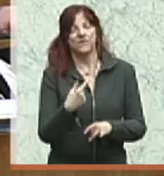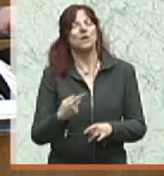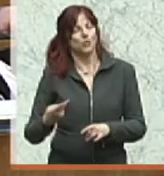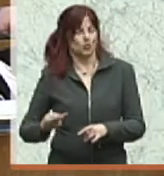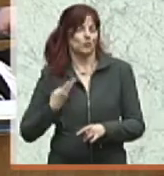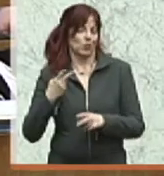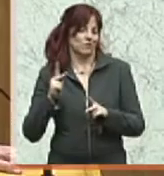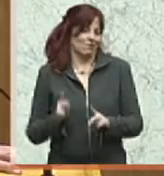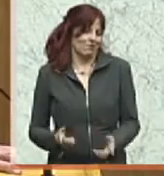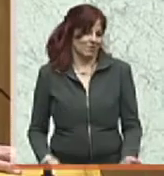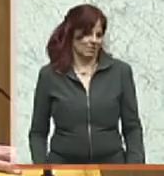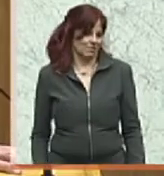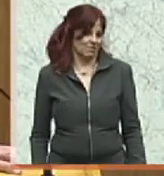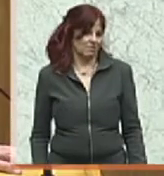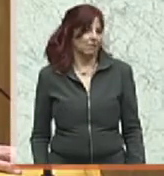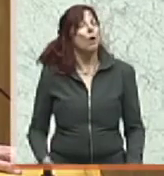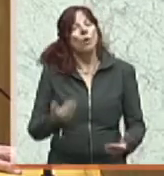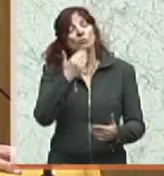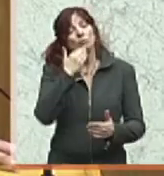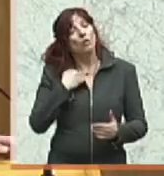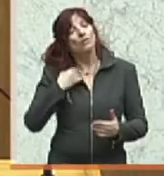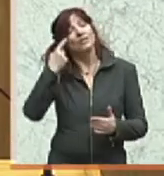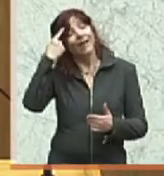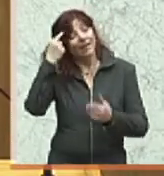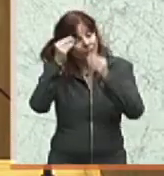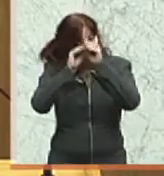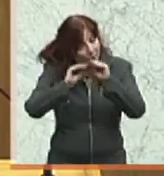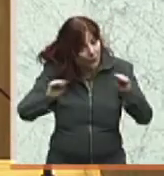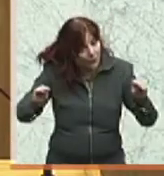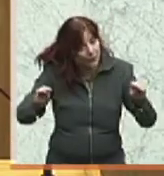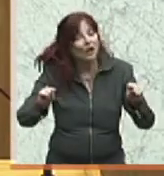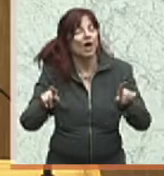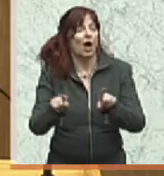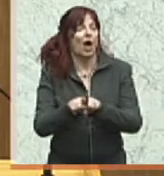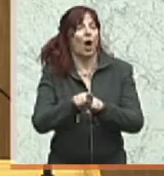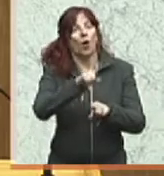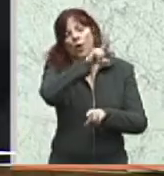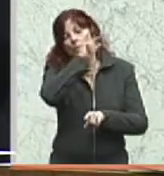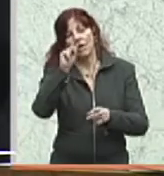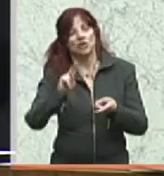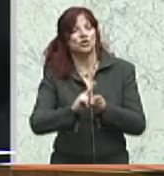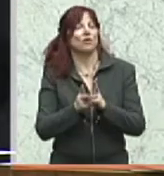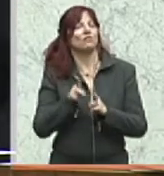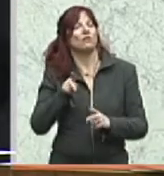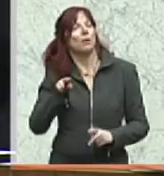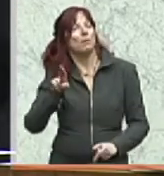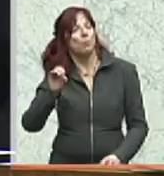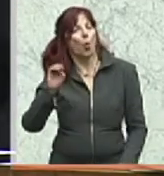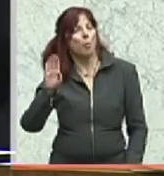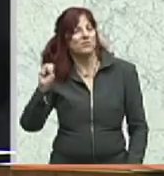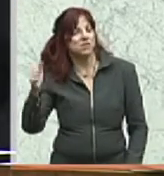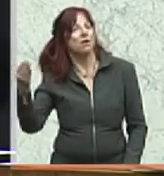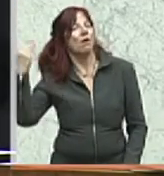können. Ich erinnere daran, dass auch etwa Menschen wie Fritz Probst Widerstand geleistet haben und